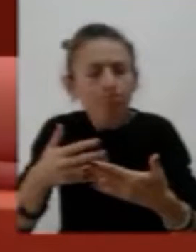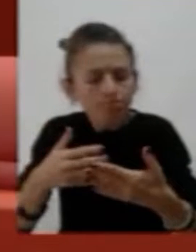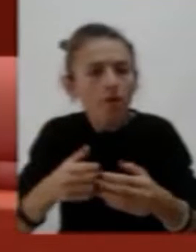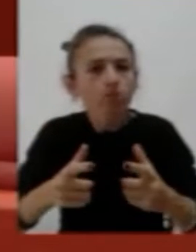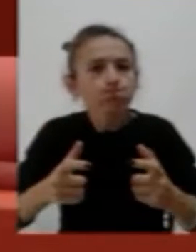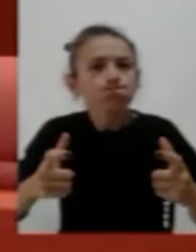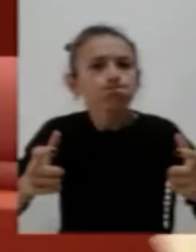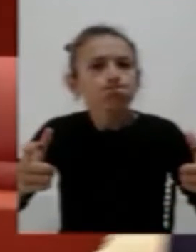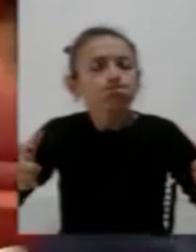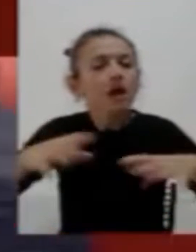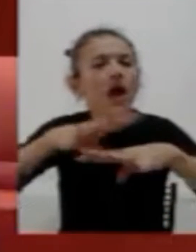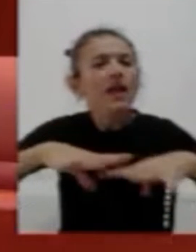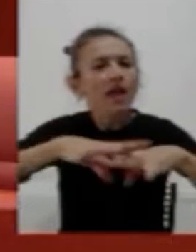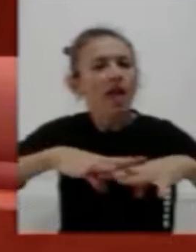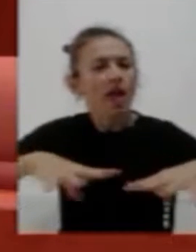riabilitative.